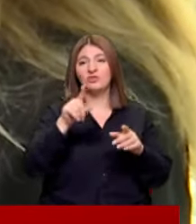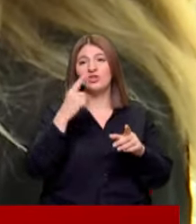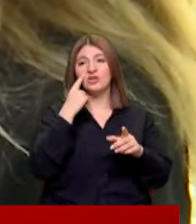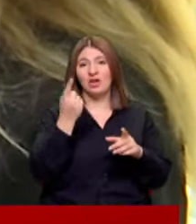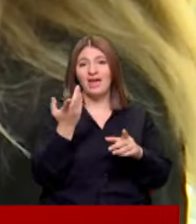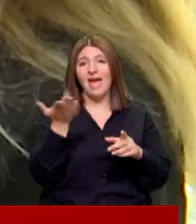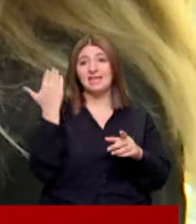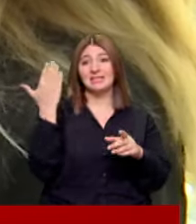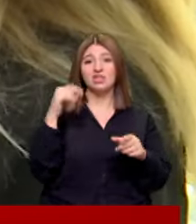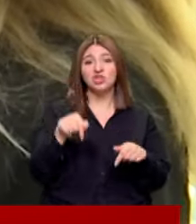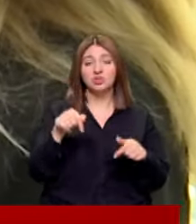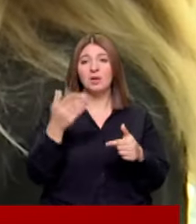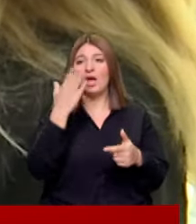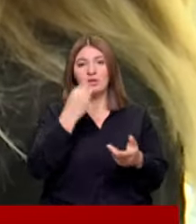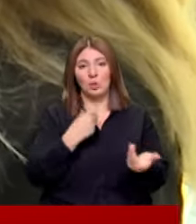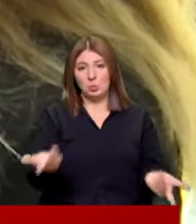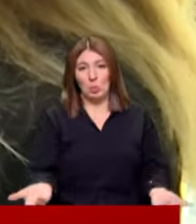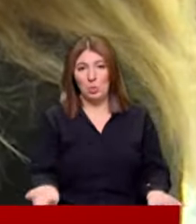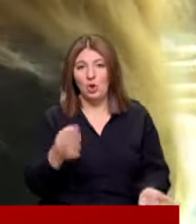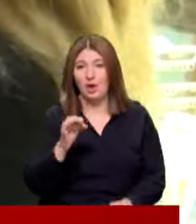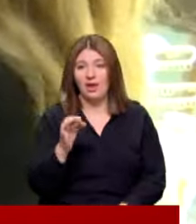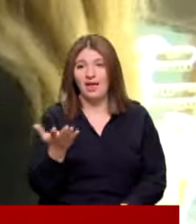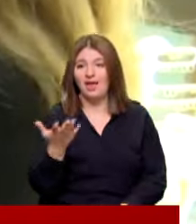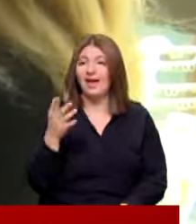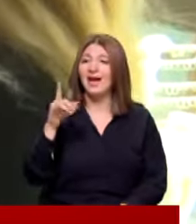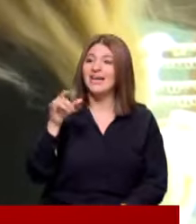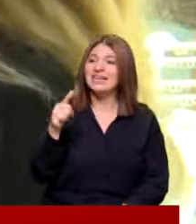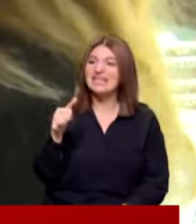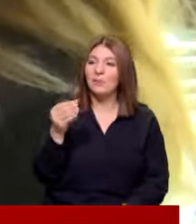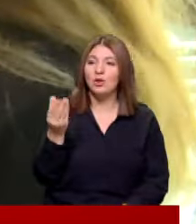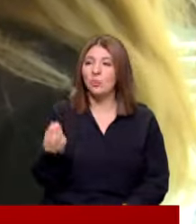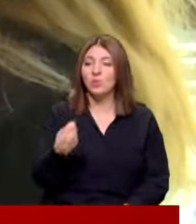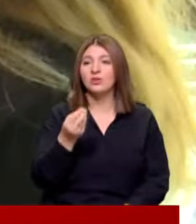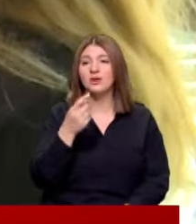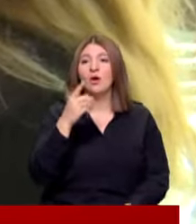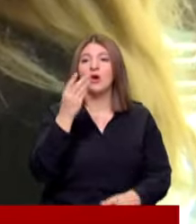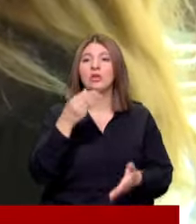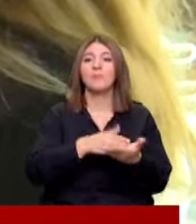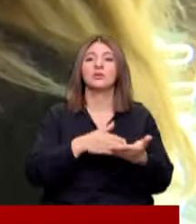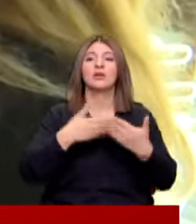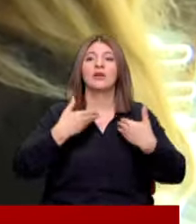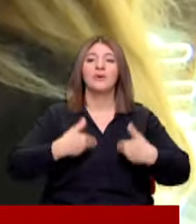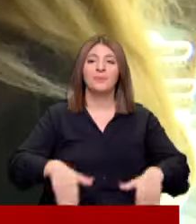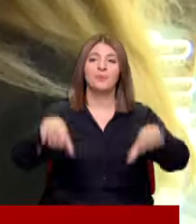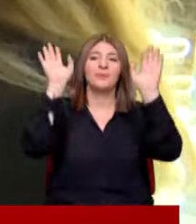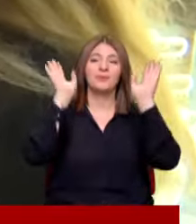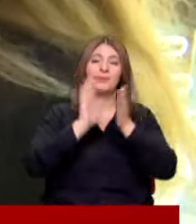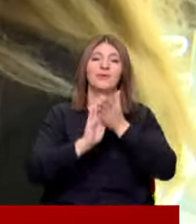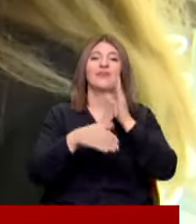amaçla eskiden Ama artık gelmiyor ya hediyeler öyle Olanlara ne oldu? Olanlar bozduruldu gitti